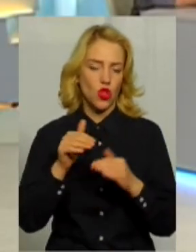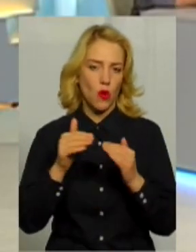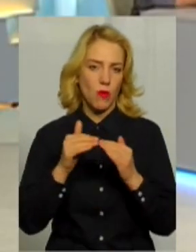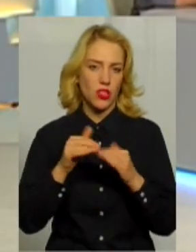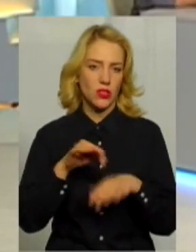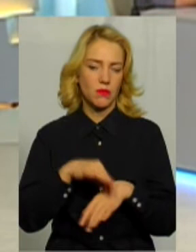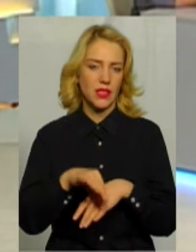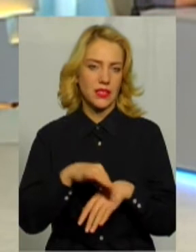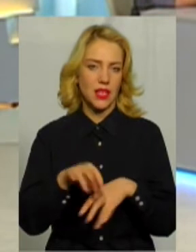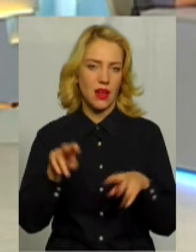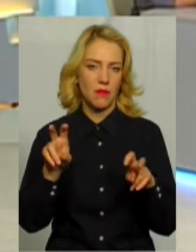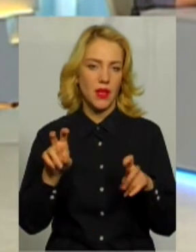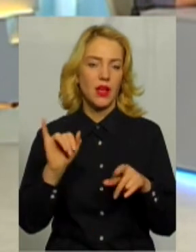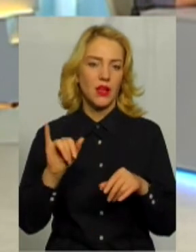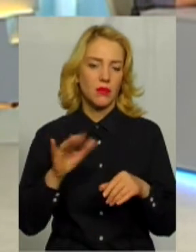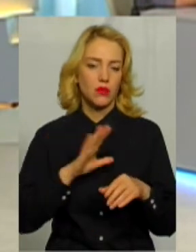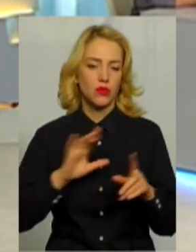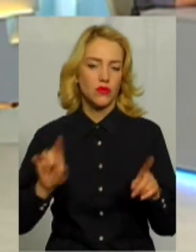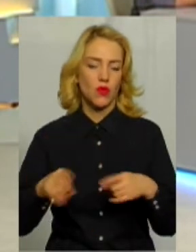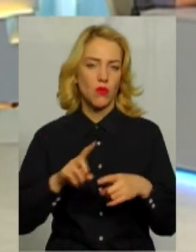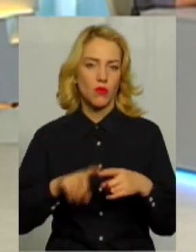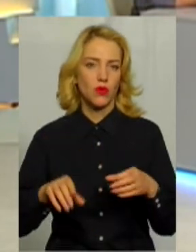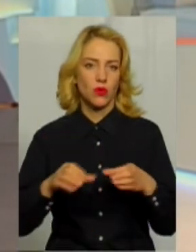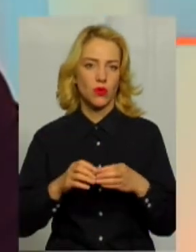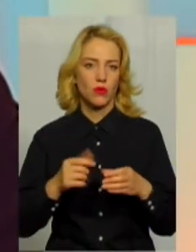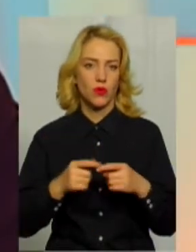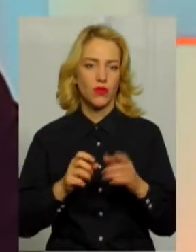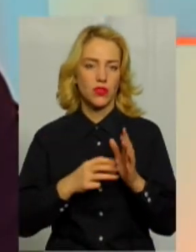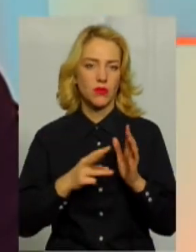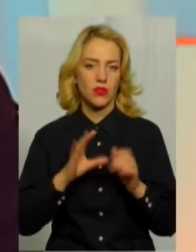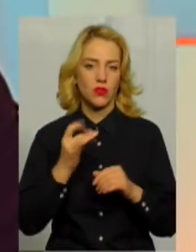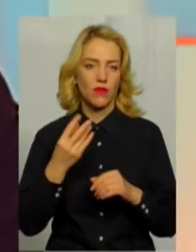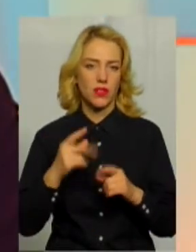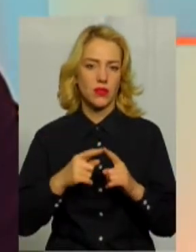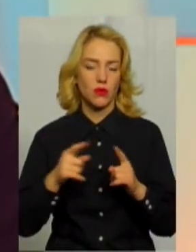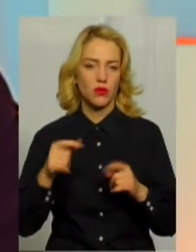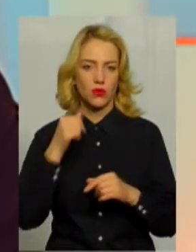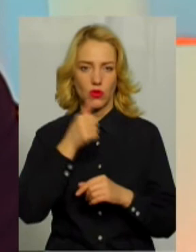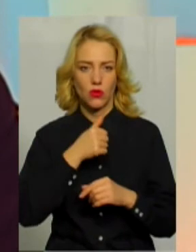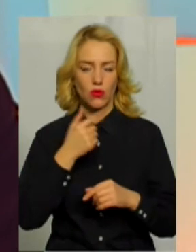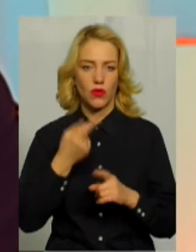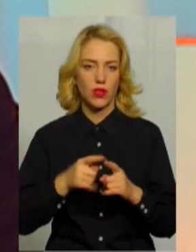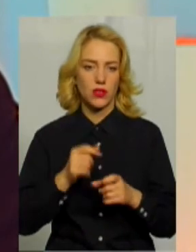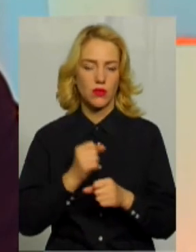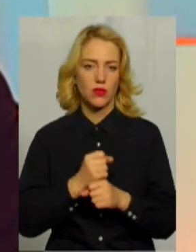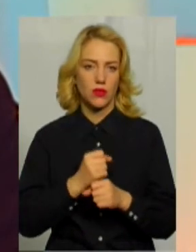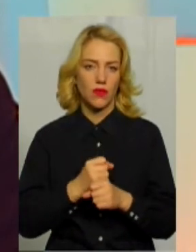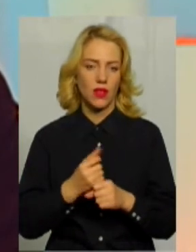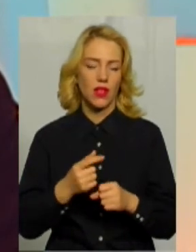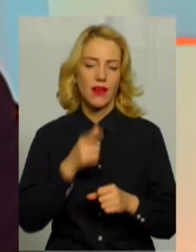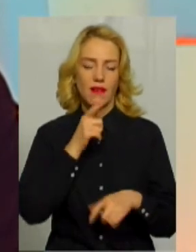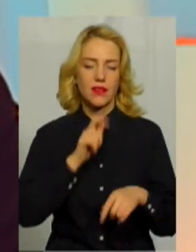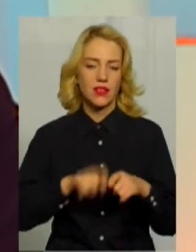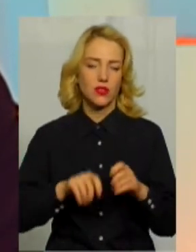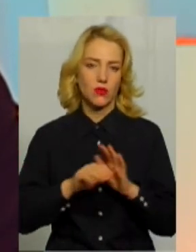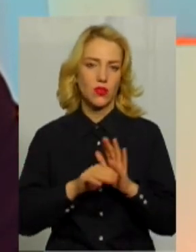таку мобільну групу і 17 вересня поточного року вона запрацювала в тестовому режимі. В